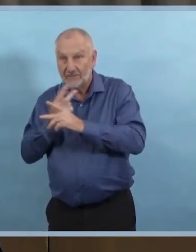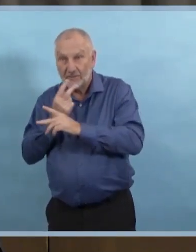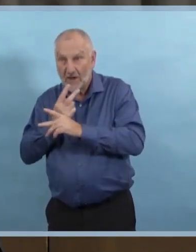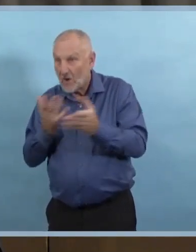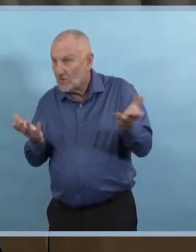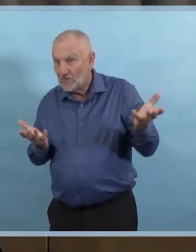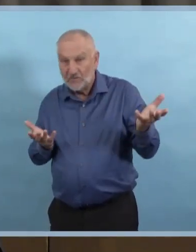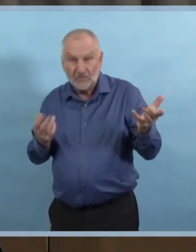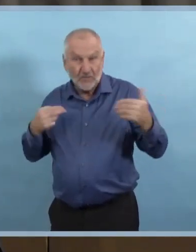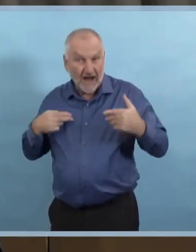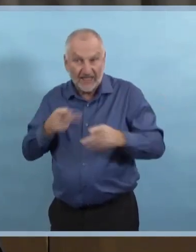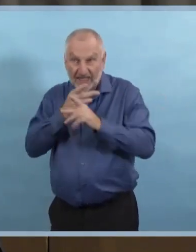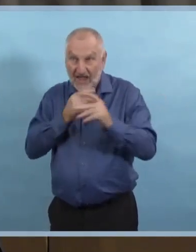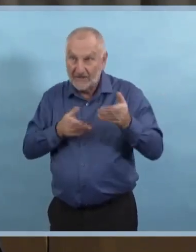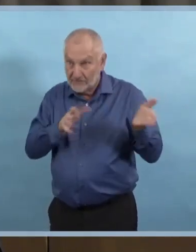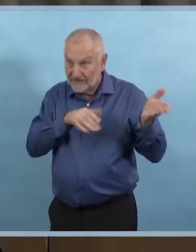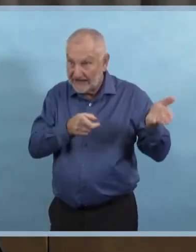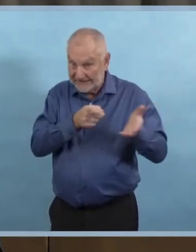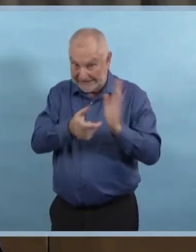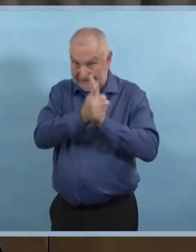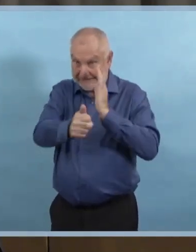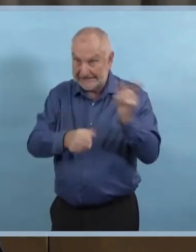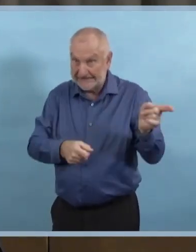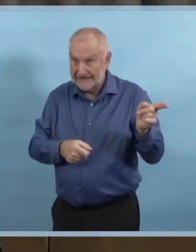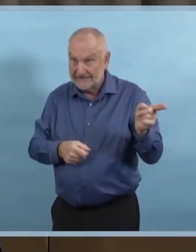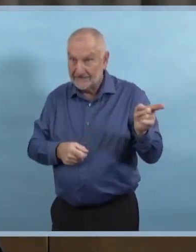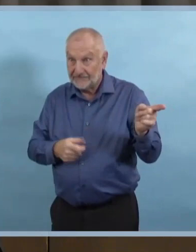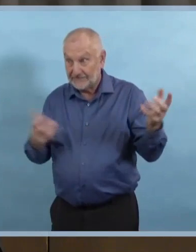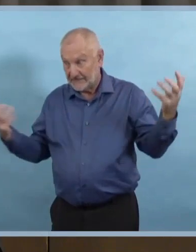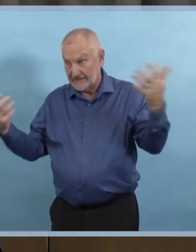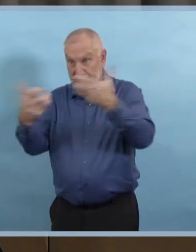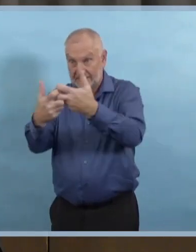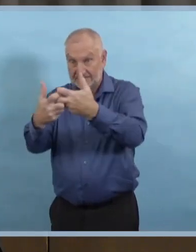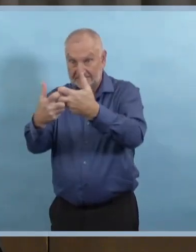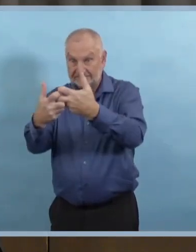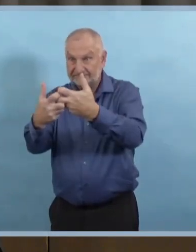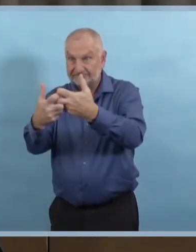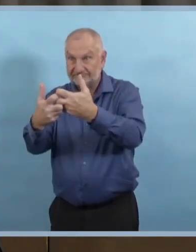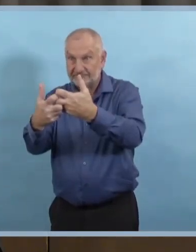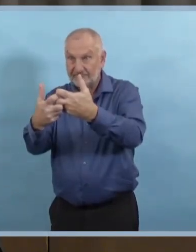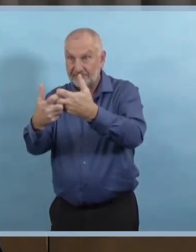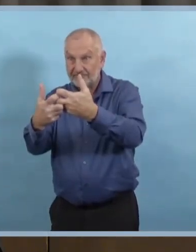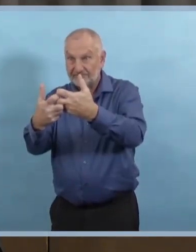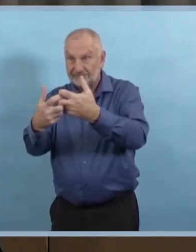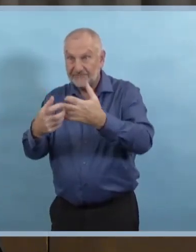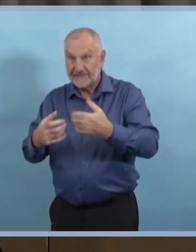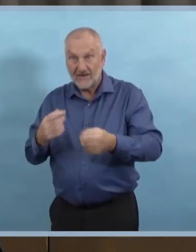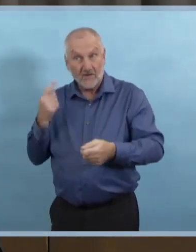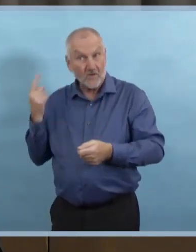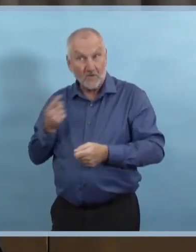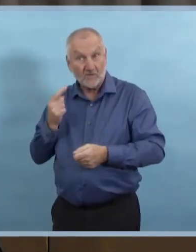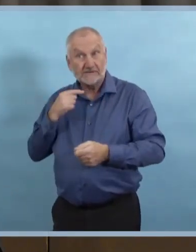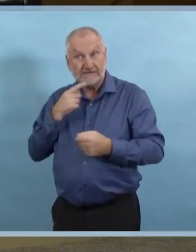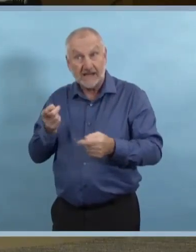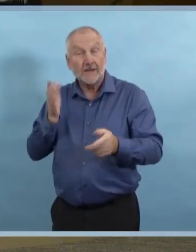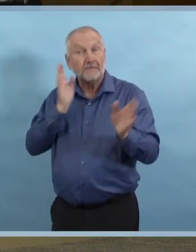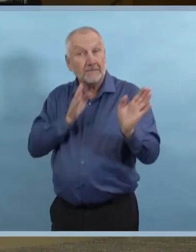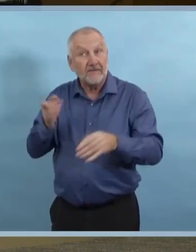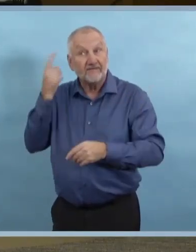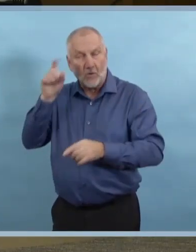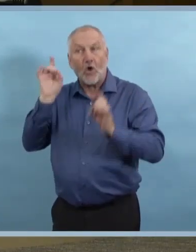le début, nous planifions pour le pire et nous espérons avoir le meilleur. Et j'ai entendu quelques infirmières dire qu